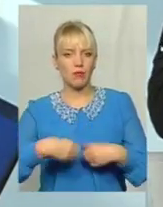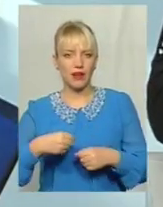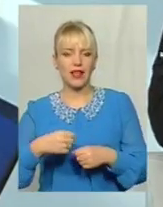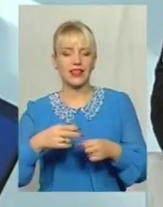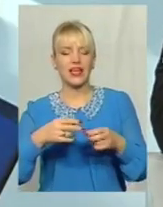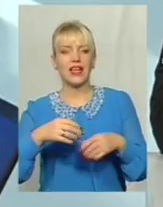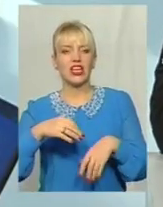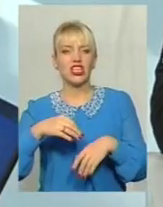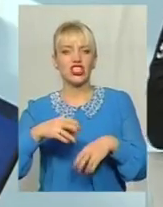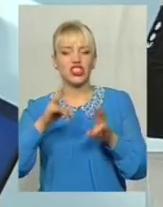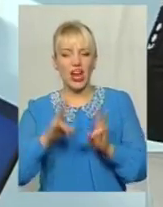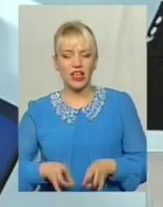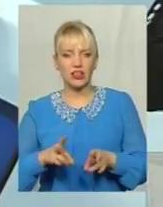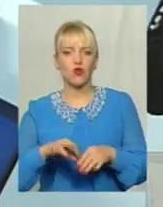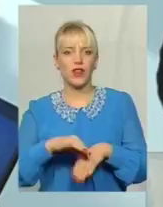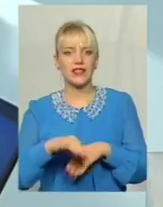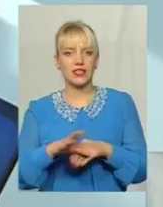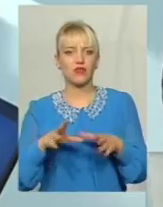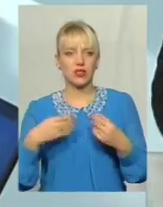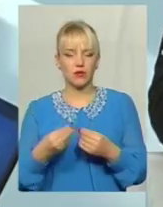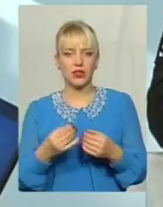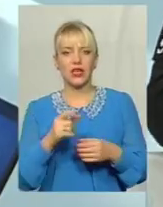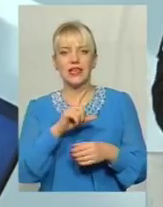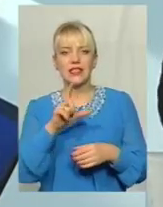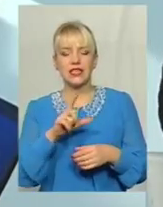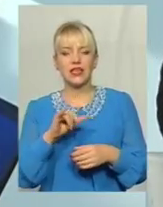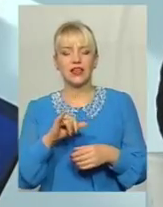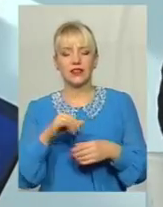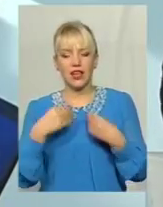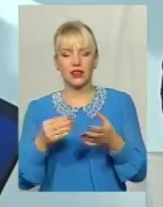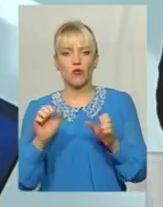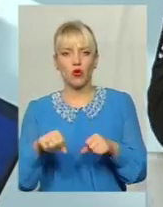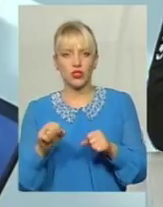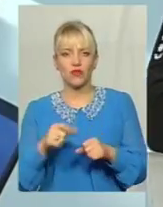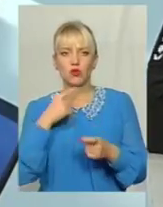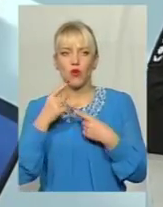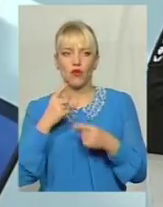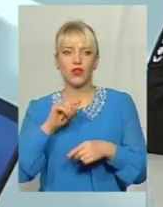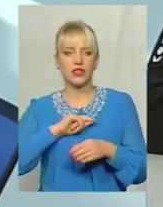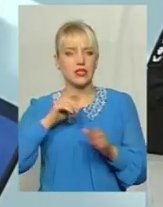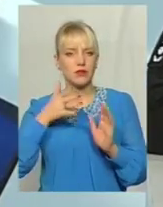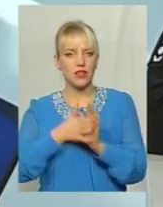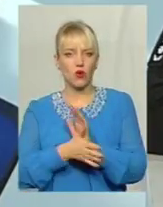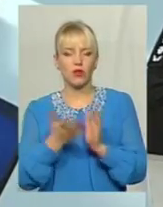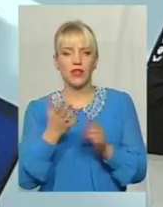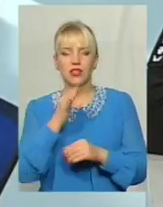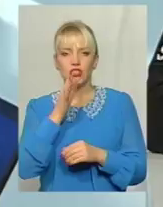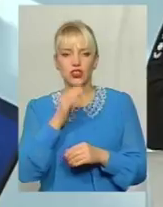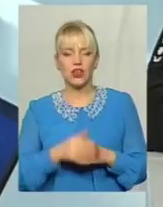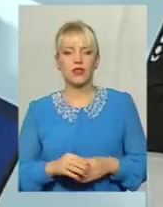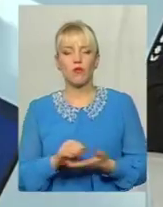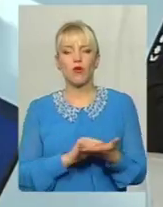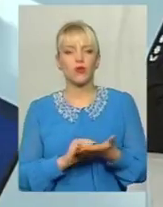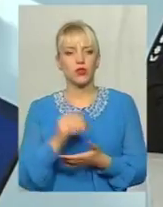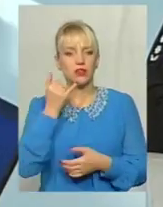Можливо навіть з дитиною І дати можливість поговорити з психологом Прийти в себе хоча б на якийсь період часу Повторіть, будь ласка, телефон, за